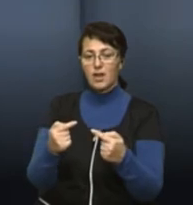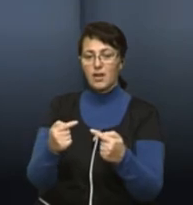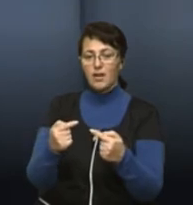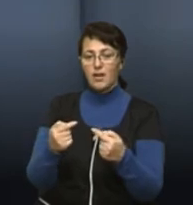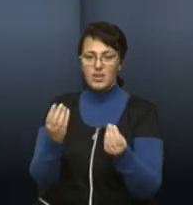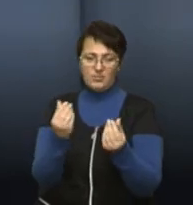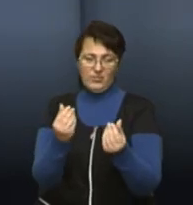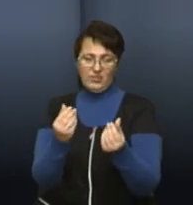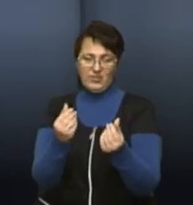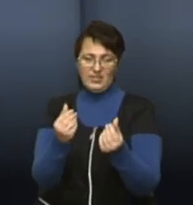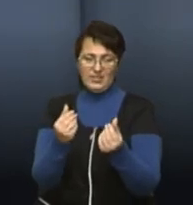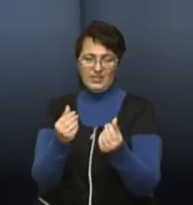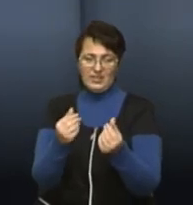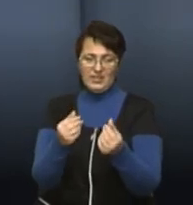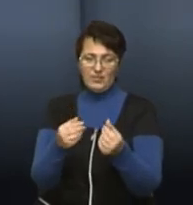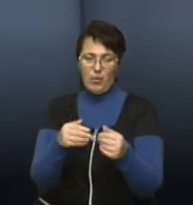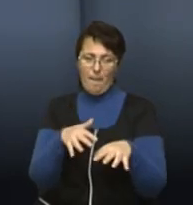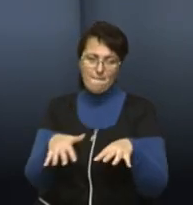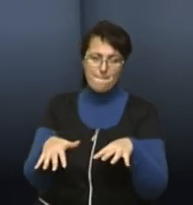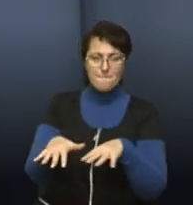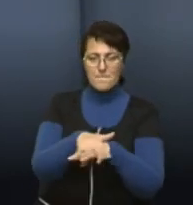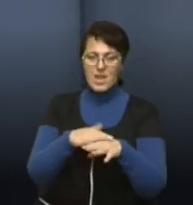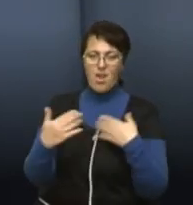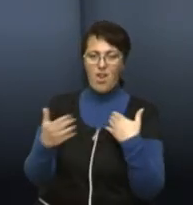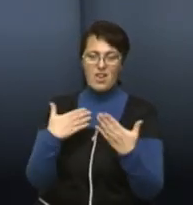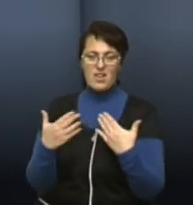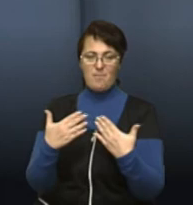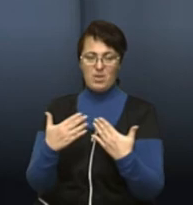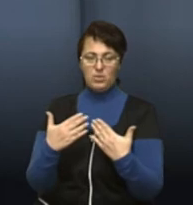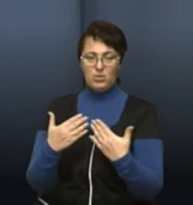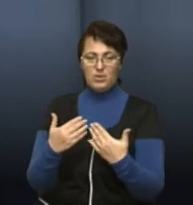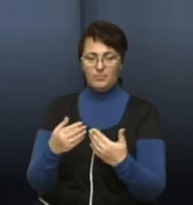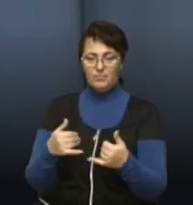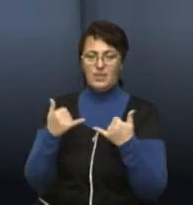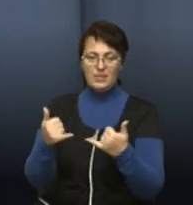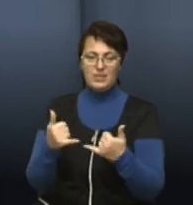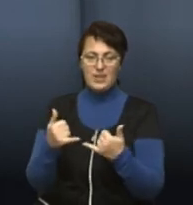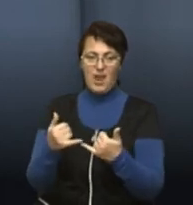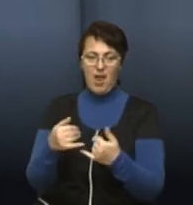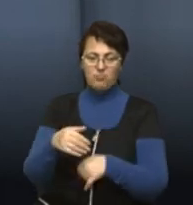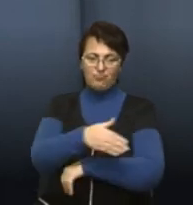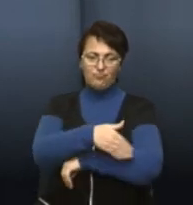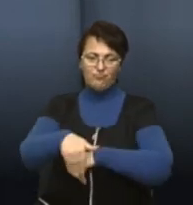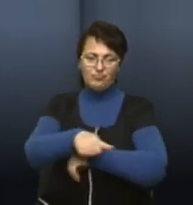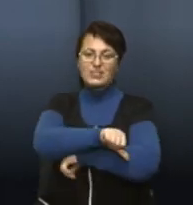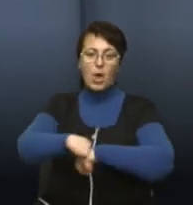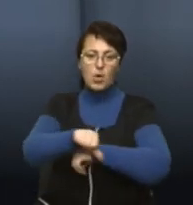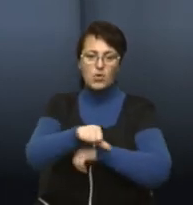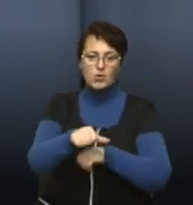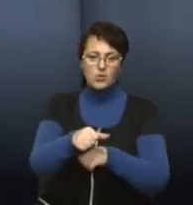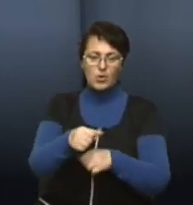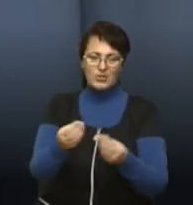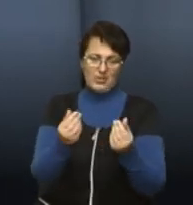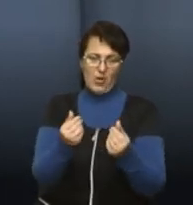клімату для будівництва підземних паркінгів. Тому що на сьогоднішній інвестори не готові вкладати гроші в платне